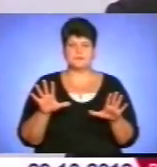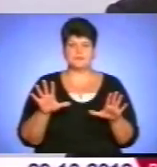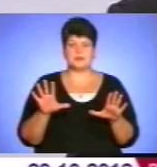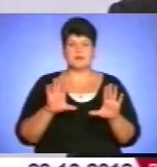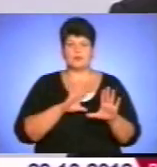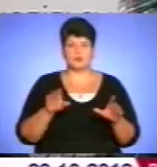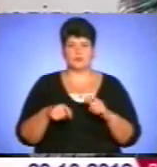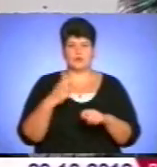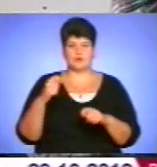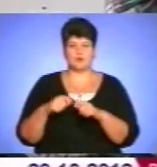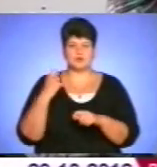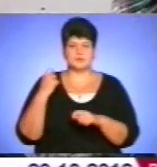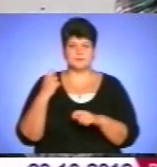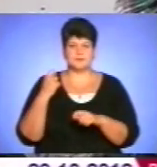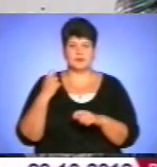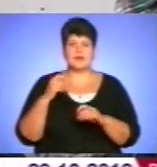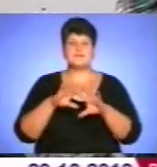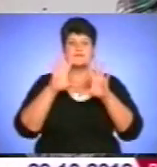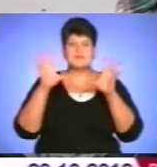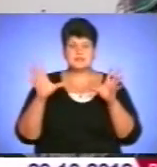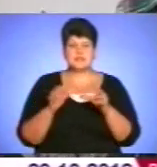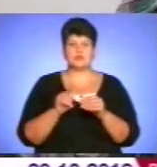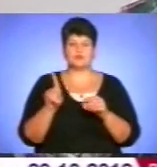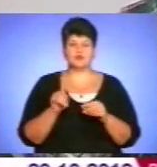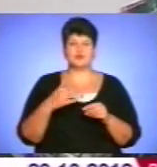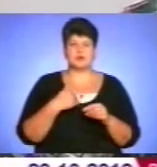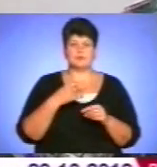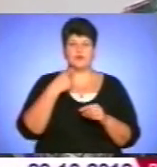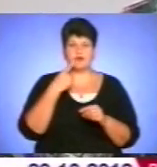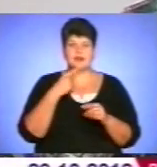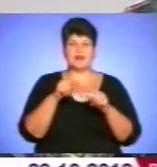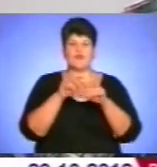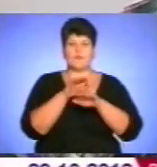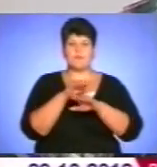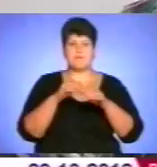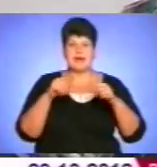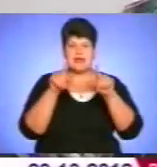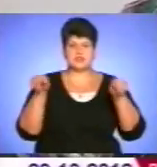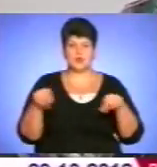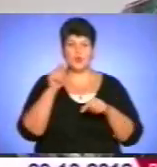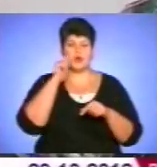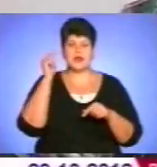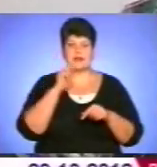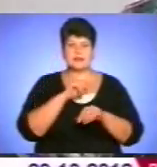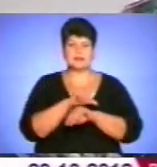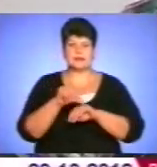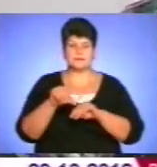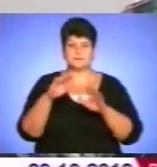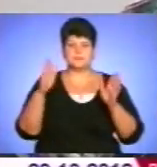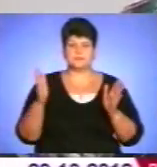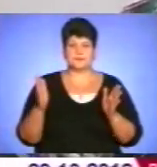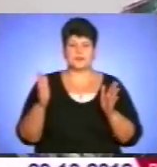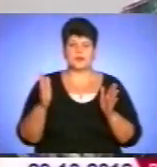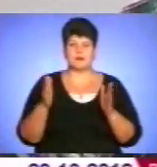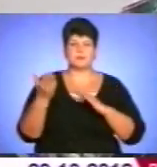порушень. В цілому, то, що нам і прогнозувало в межах України, цей результат, він і по